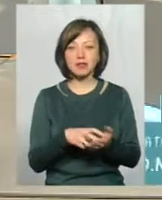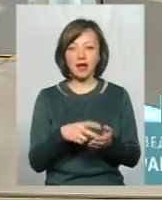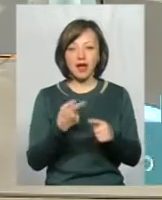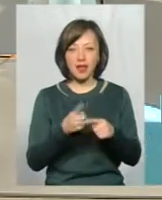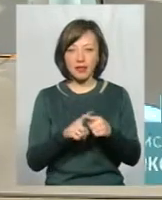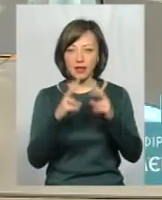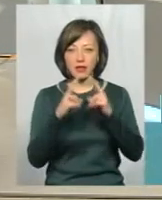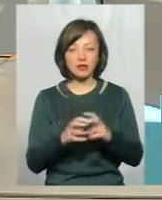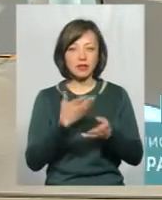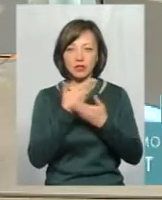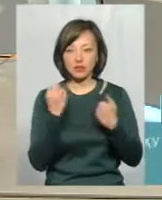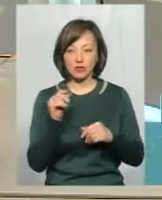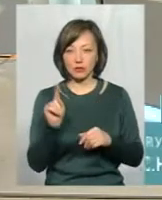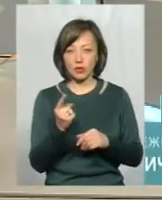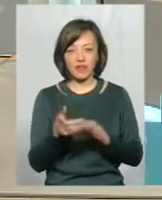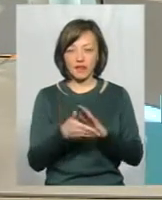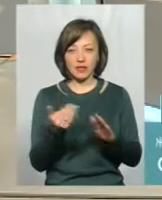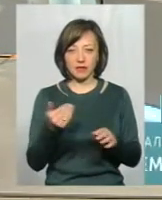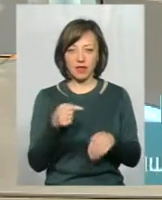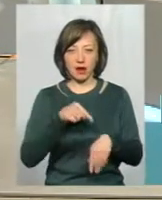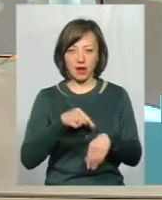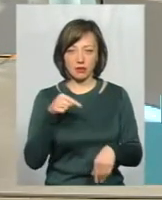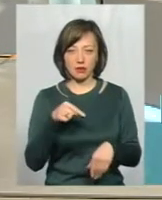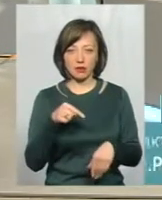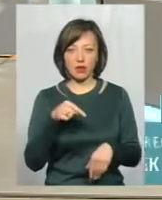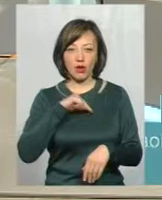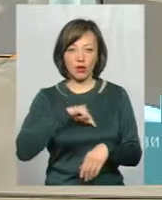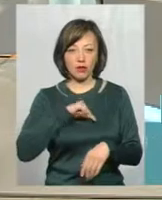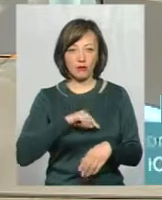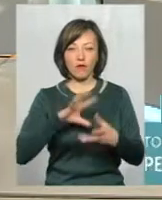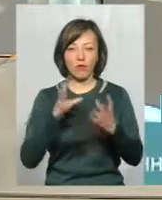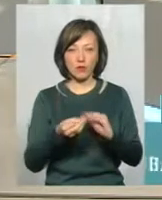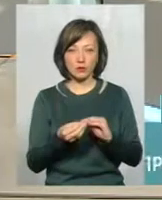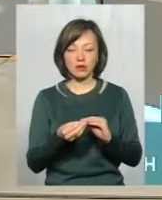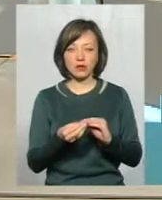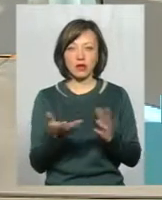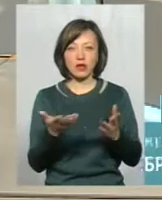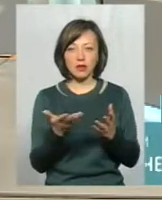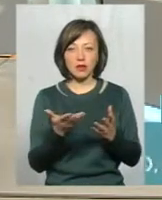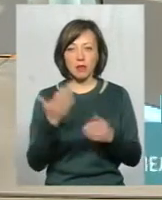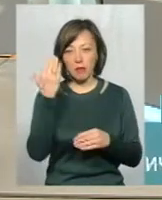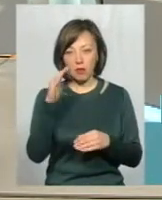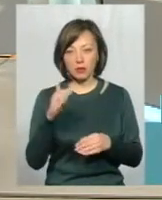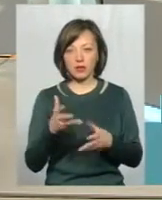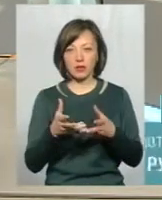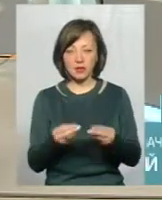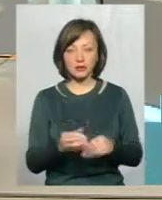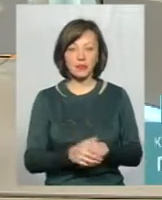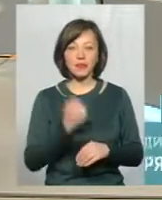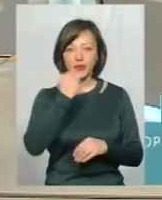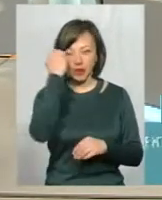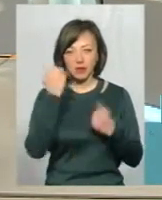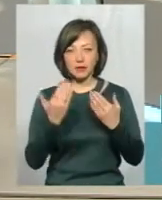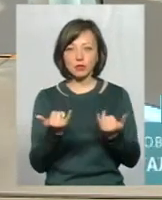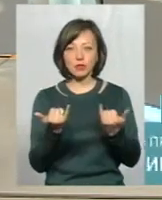нечого, тому що не може він визвати реакцію організму в общому і визвати якісь побочні дії. Дякую, пані Світлана,